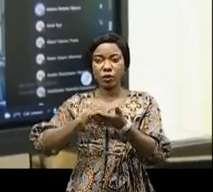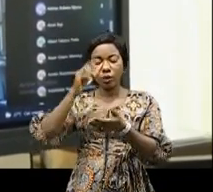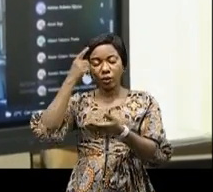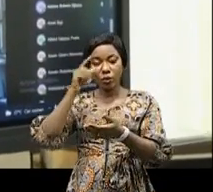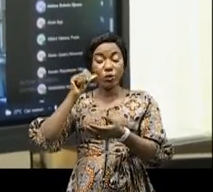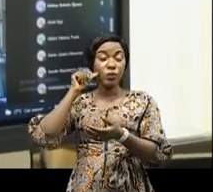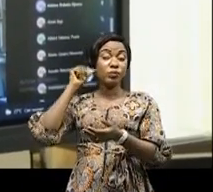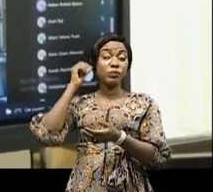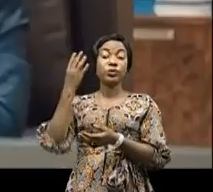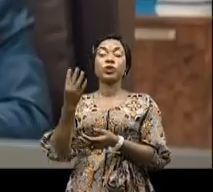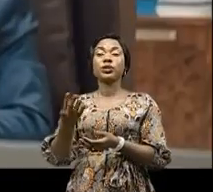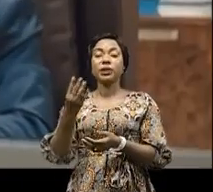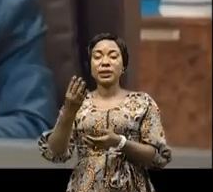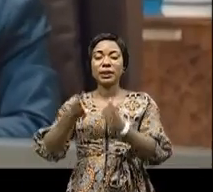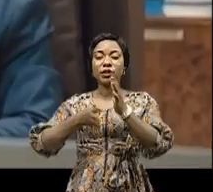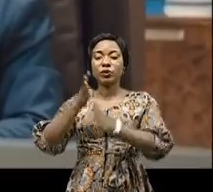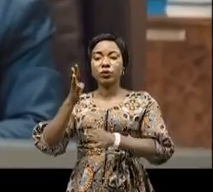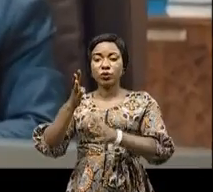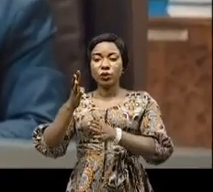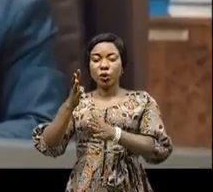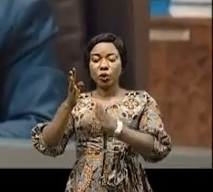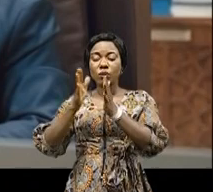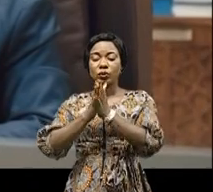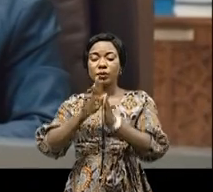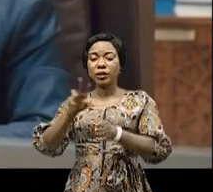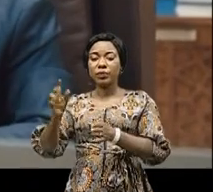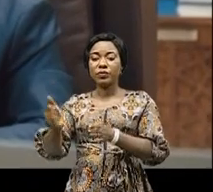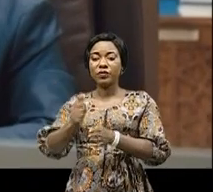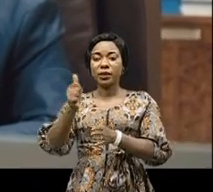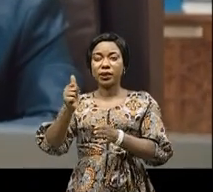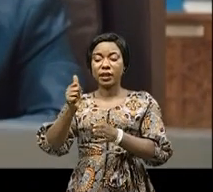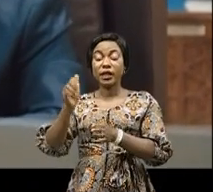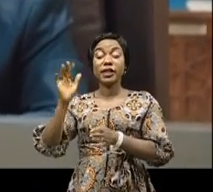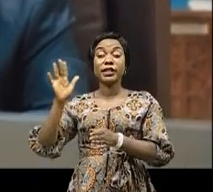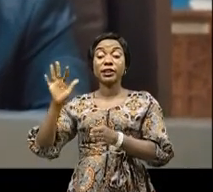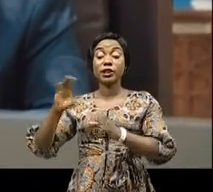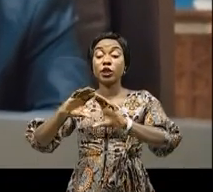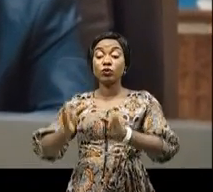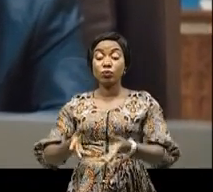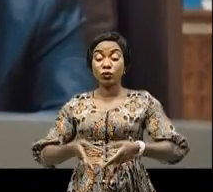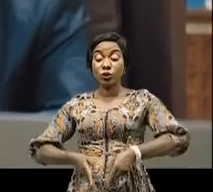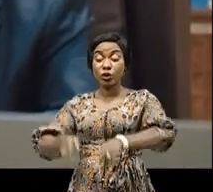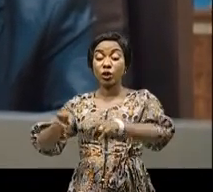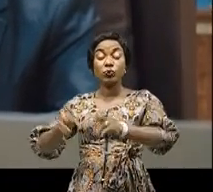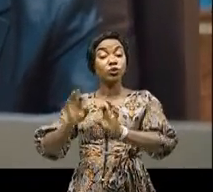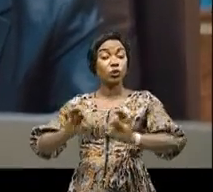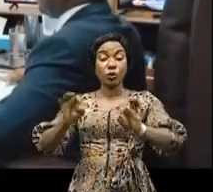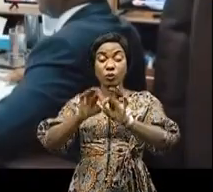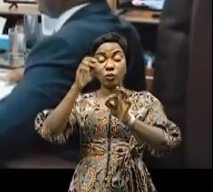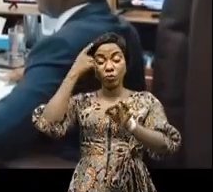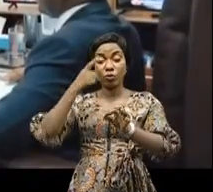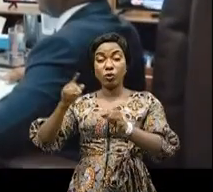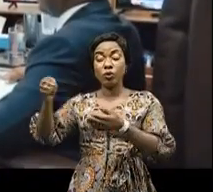hier jeudi 14 octobre 2021 des travaux du projet Kinshasa Zéro Trou pour contribuer à l